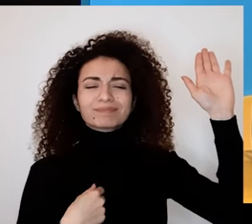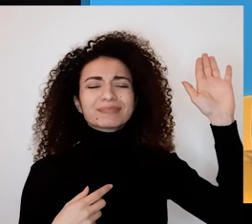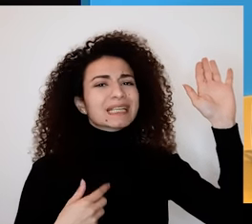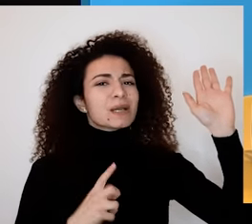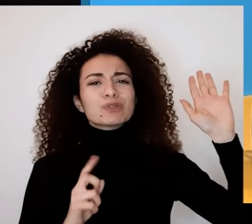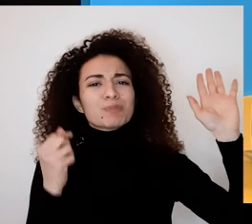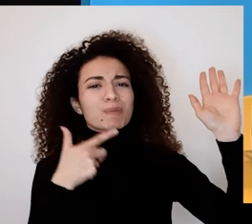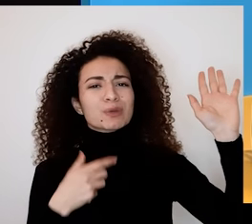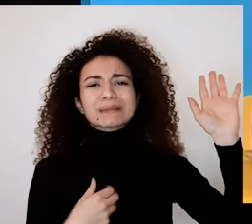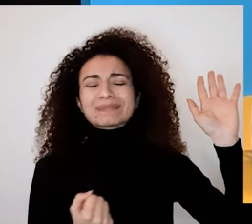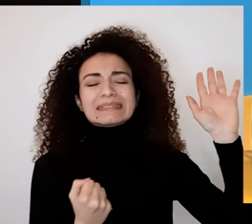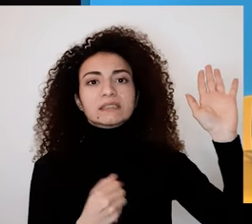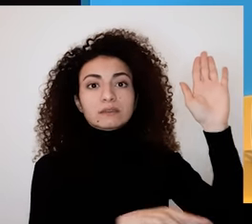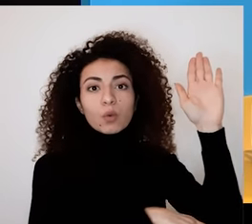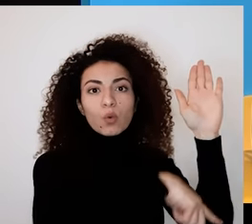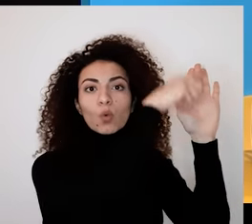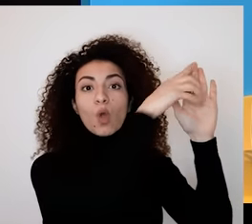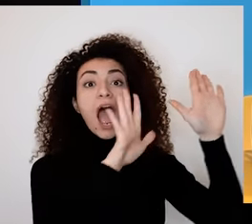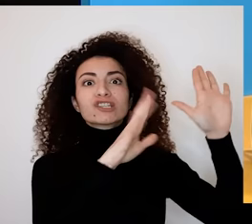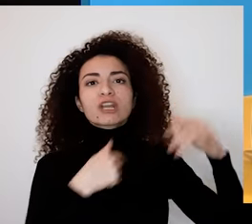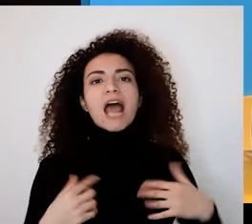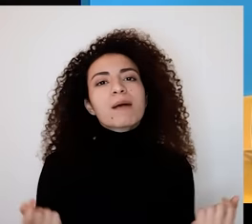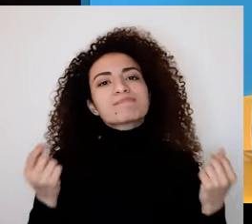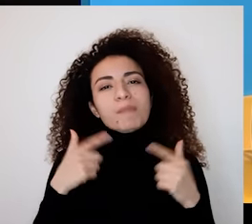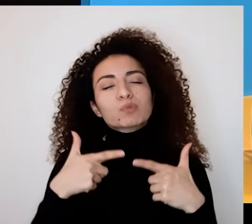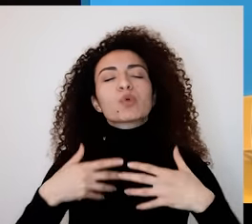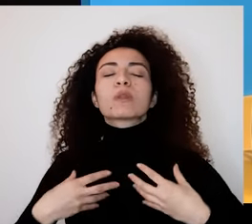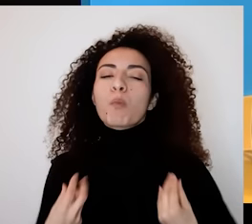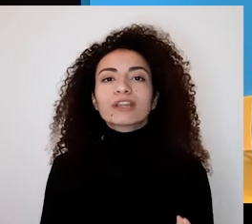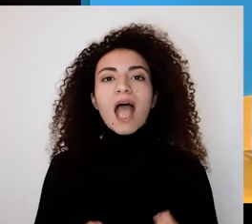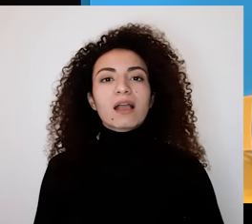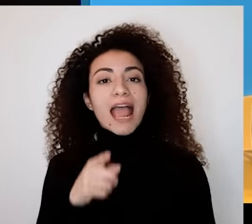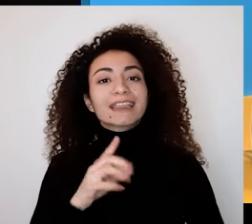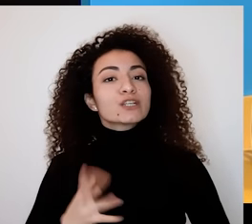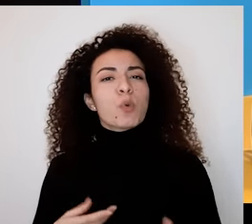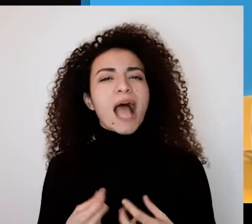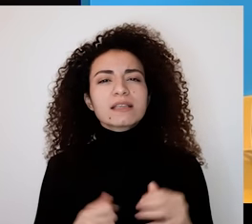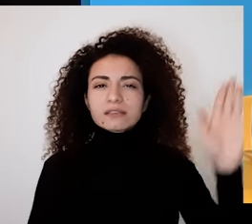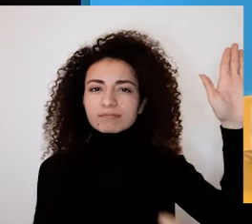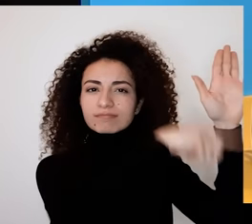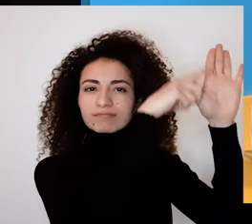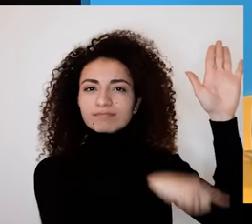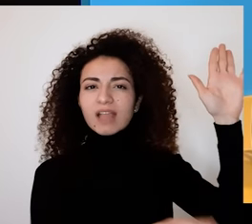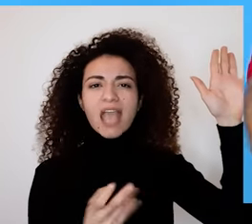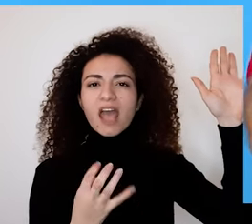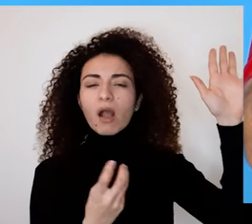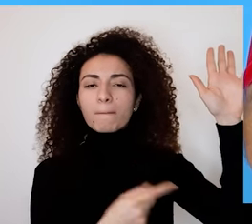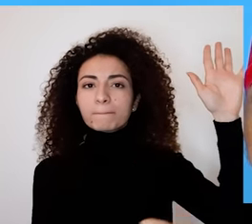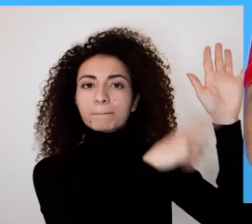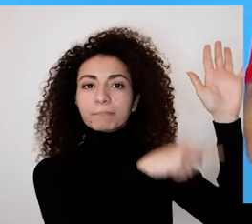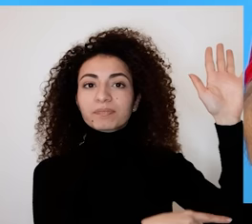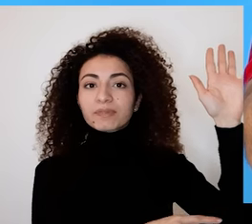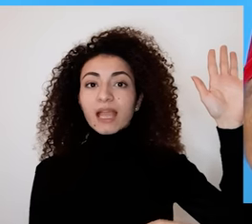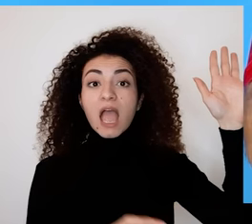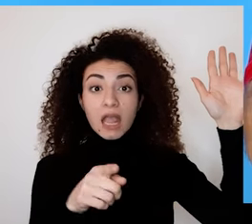انزعاج أو عدم رضا وعشرة بيوازي مشاعر الرفاه الفرح والرضا شو هي العلامة اللي بتعبر عن مشاعرك؟ على